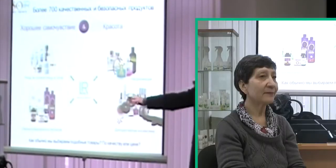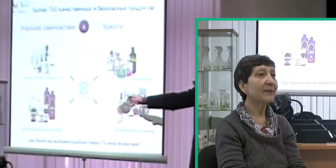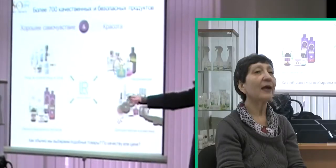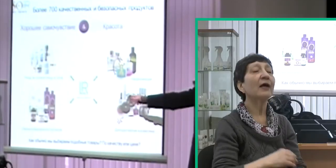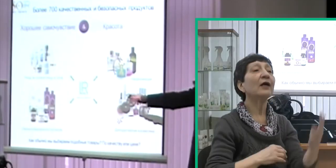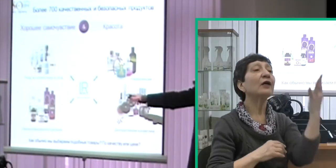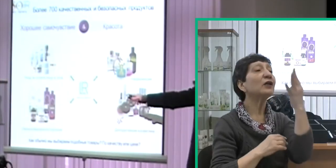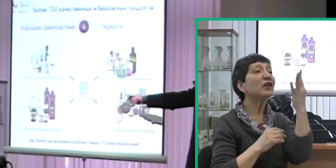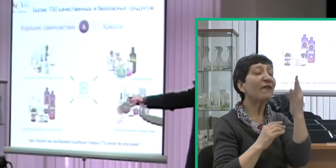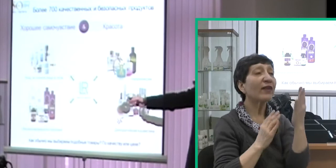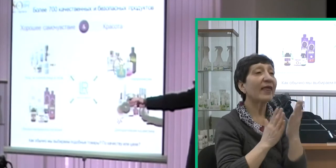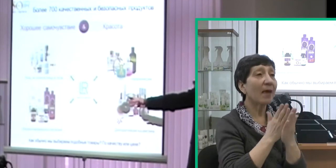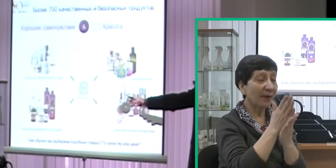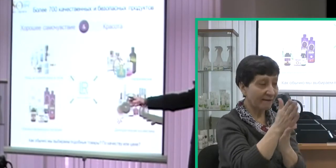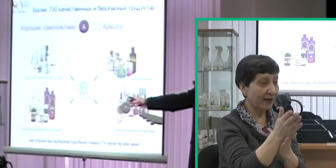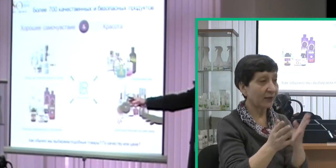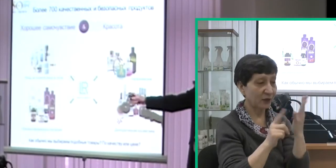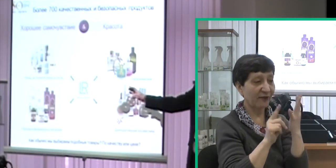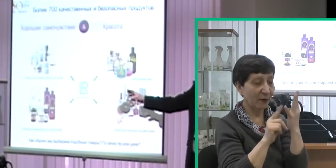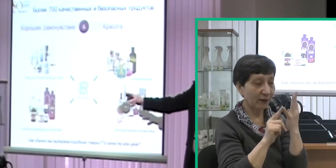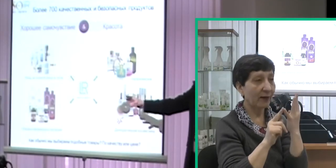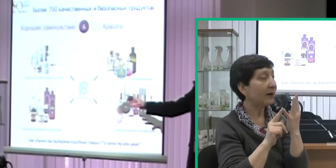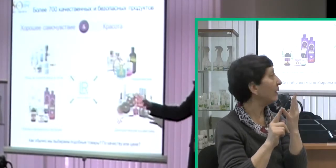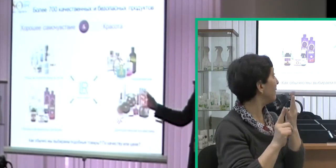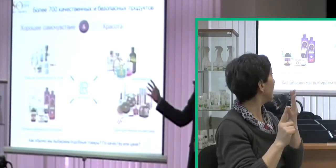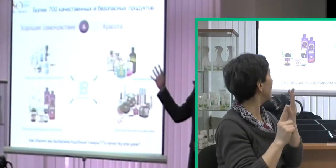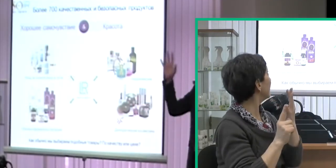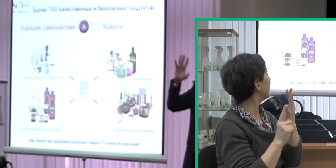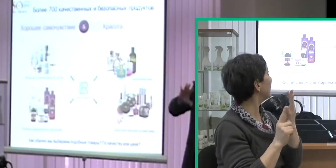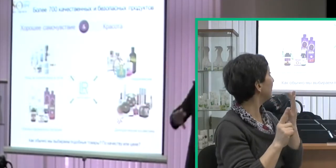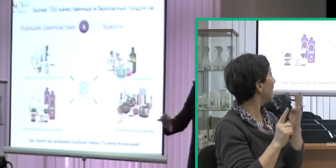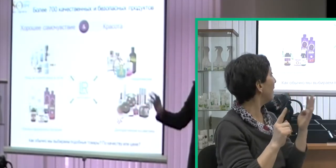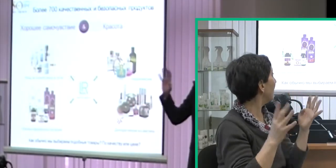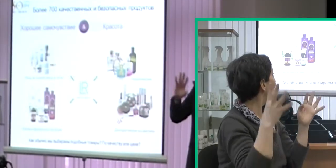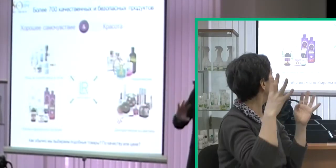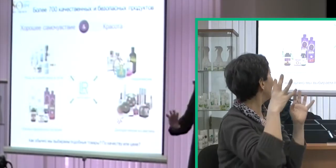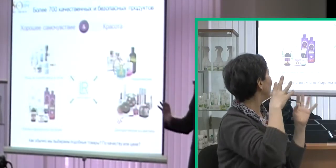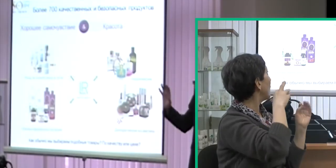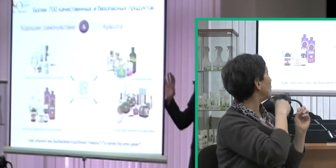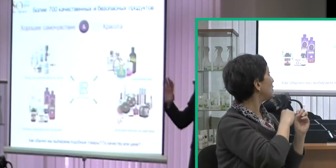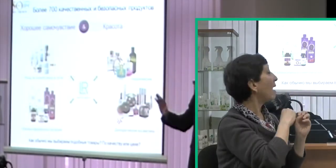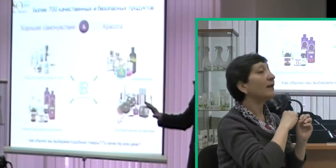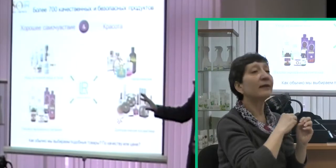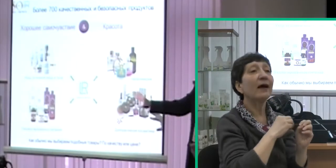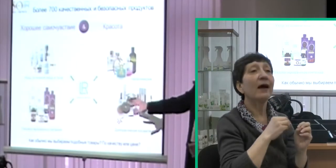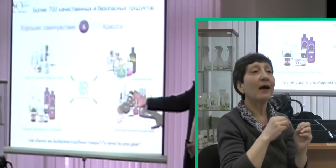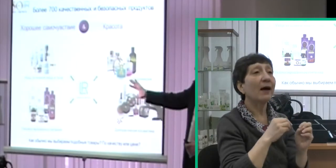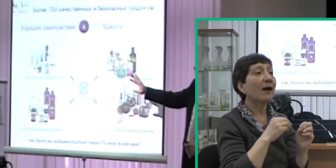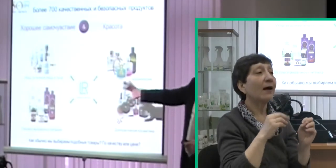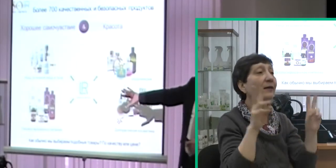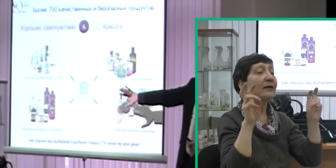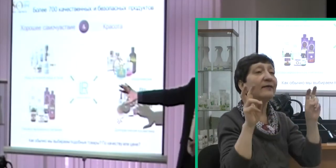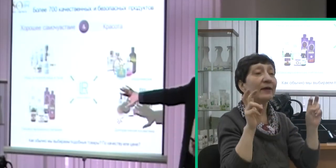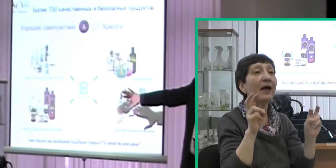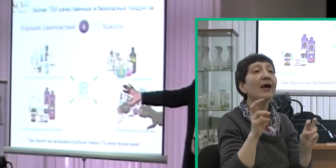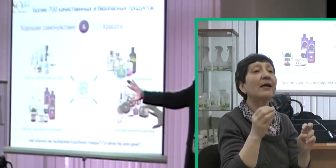огромное направление, которое, четвертое направление, которое включает в себя различные продукты,